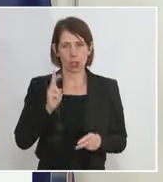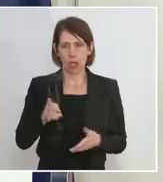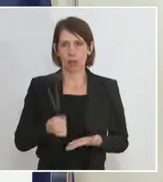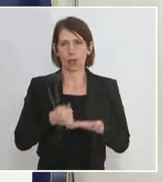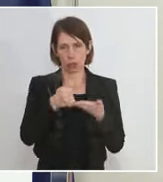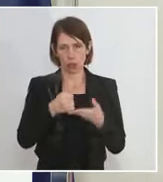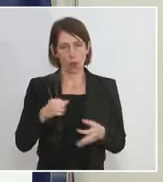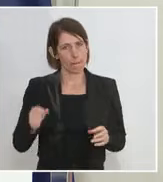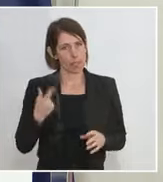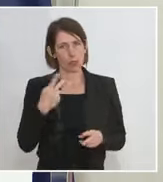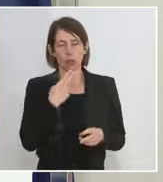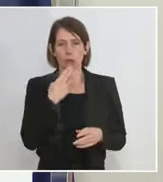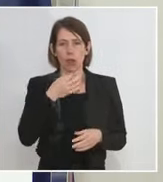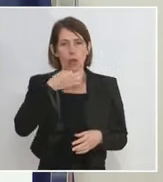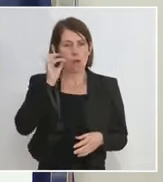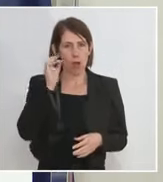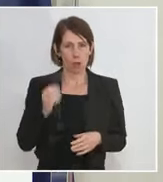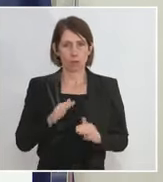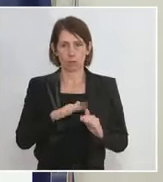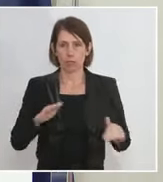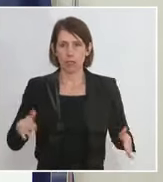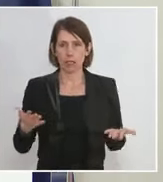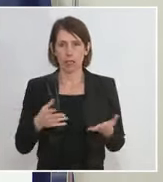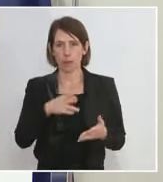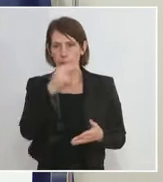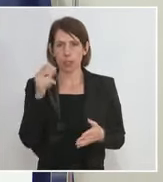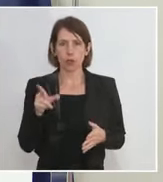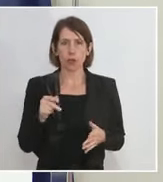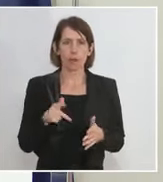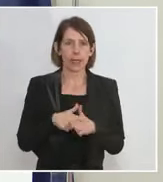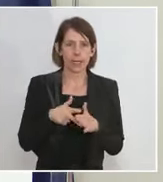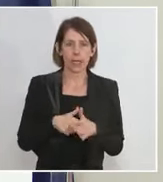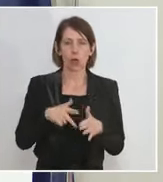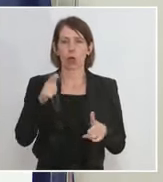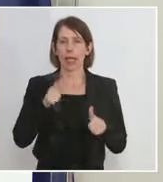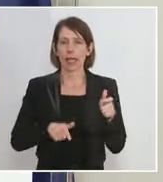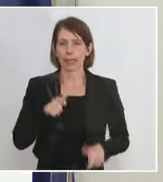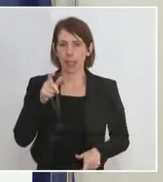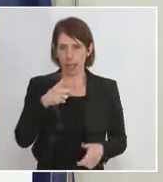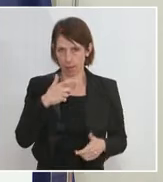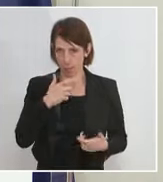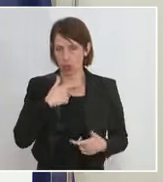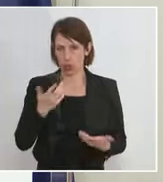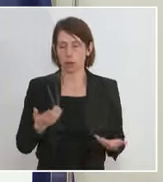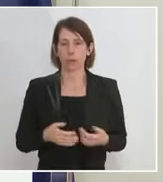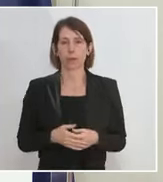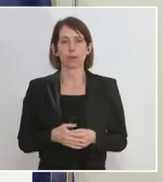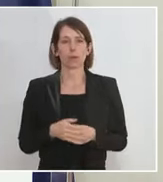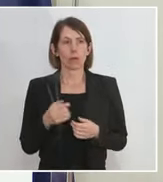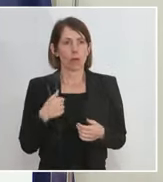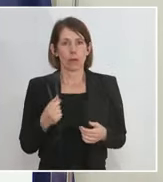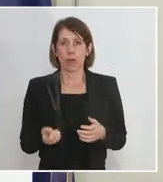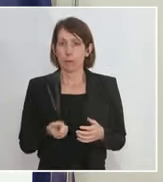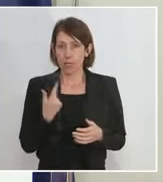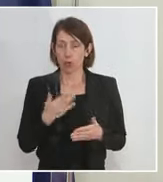Frauen, Kinder, ältere Menschen, Menschen mit Behinderungen, also all jene, die ganz besonders Hilfe brauchen. Ich bin sehr